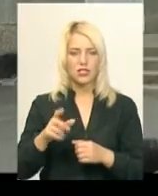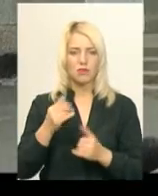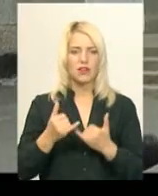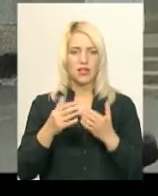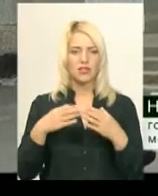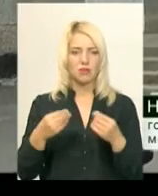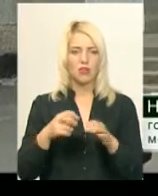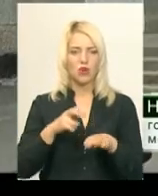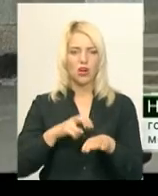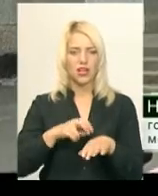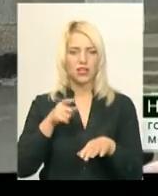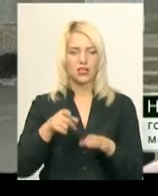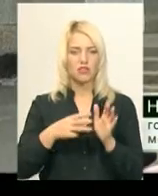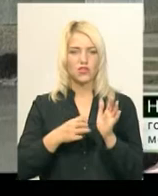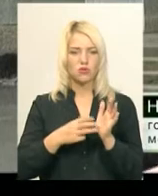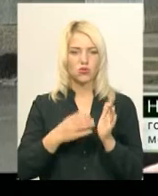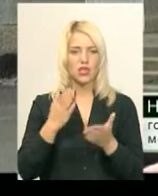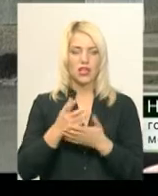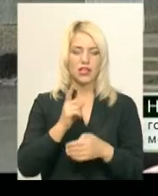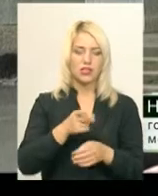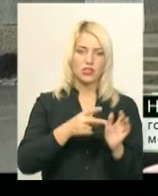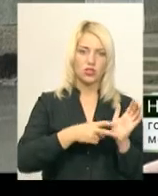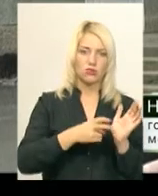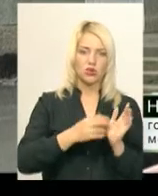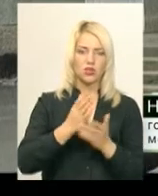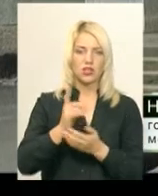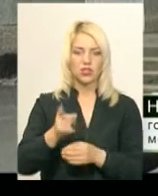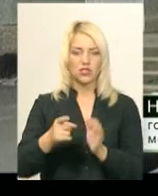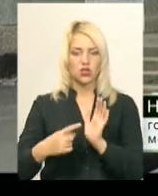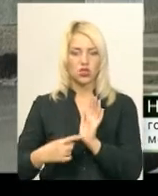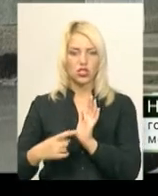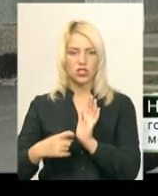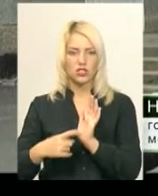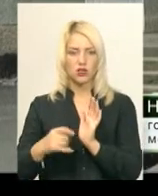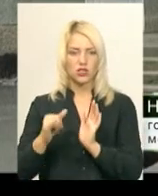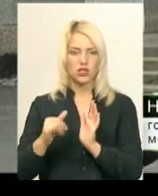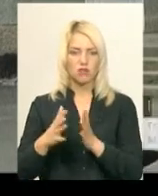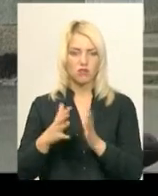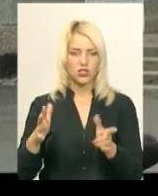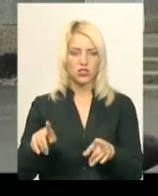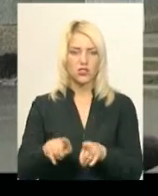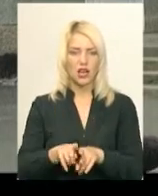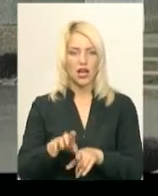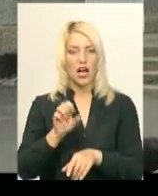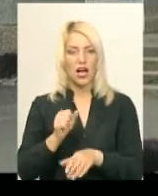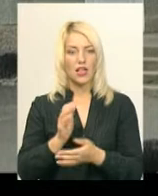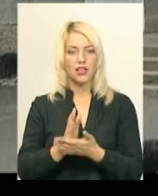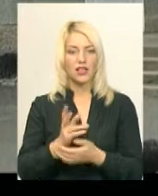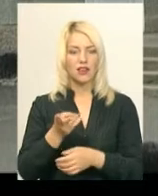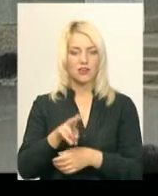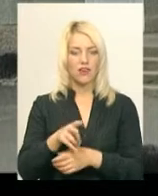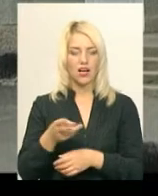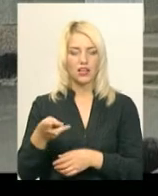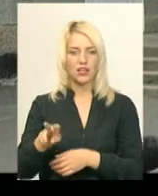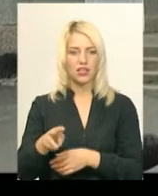сімейні лікарі в мене є, які набрали 1700, 1600, і більшість, а є 2-3